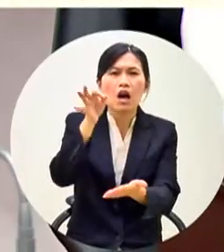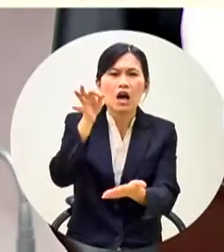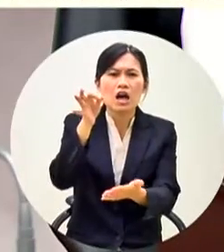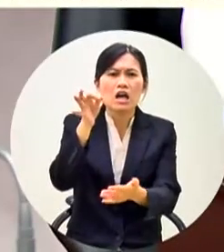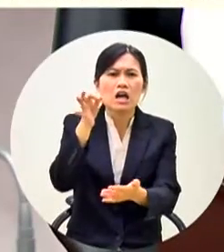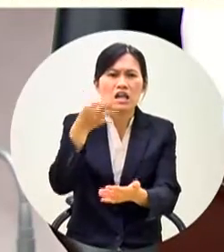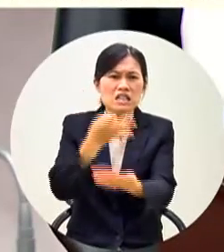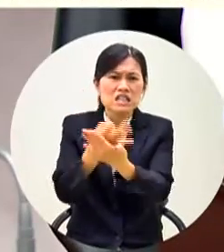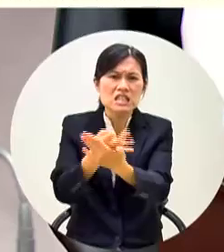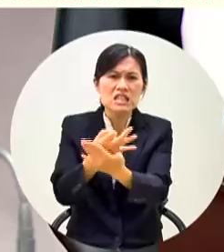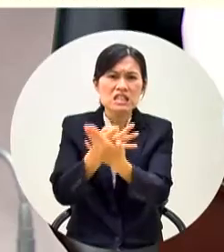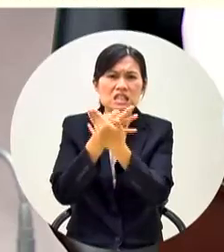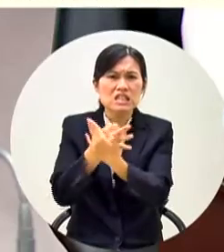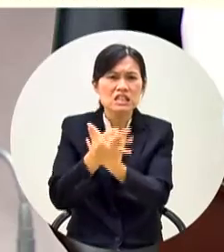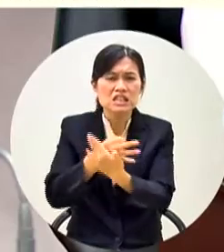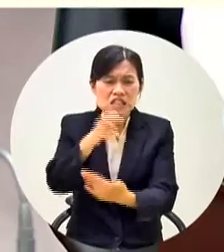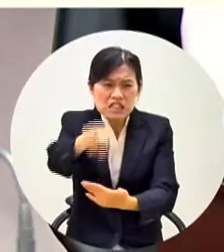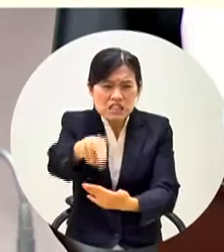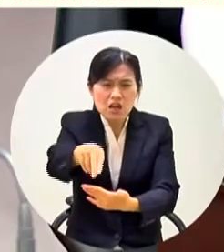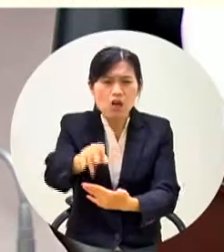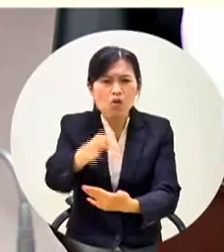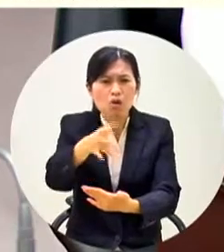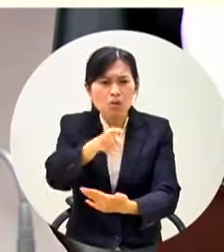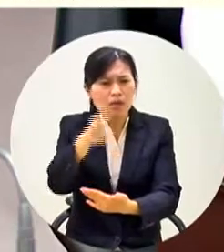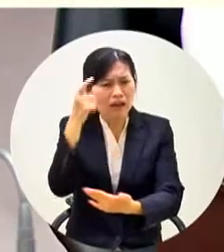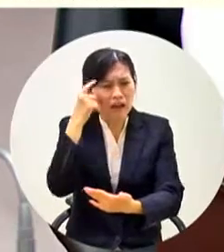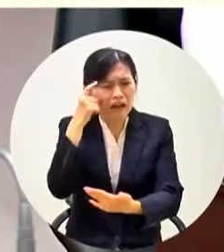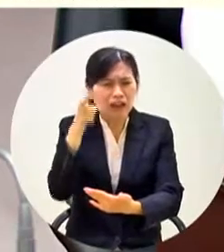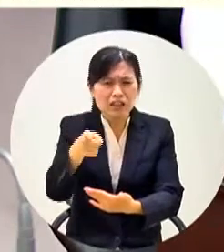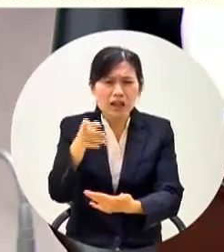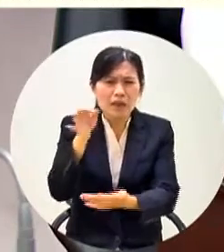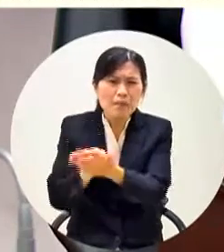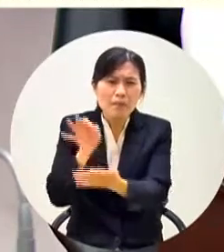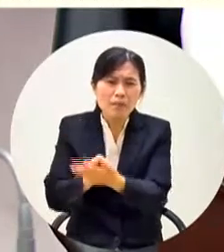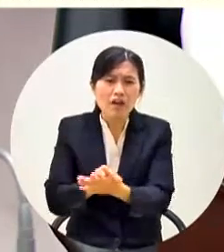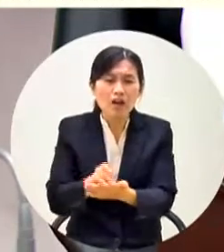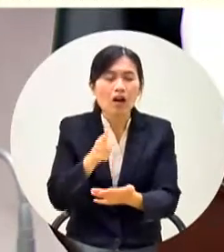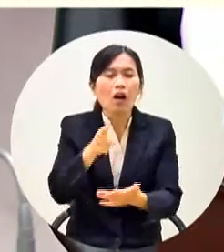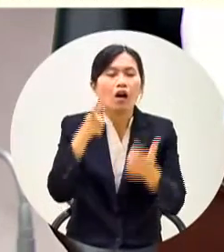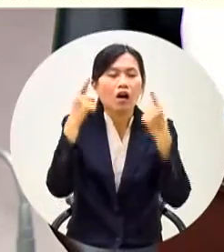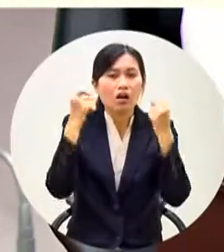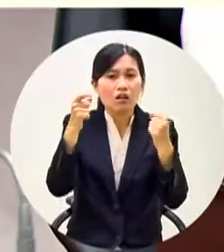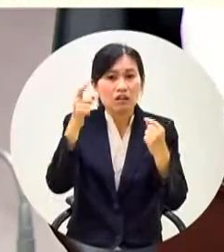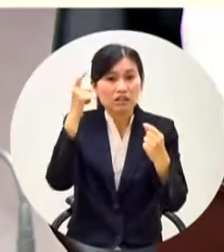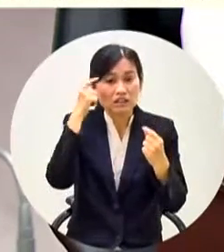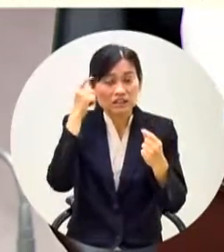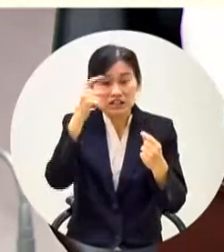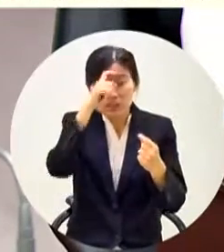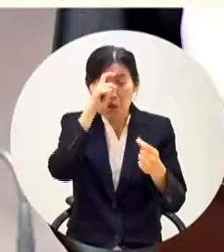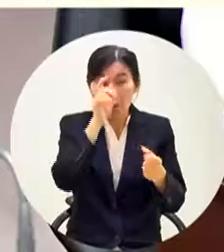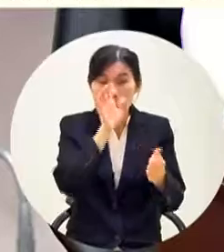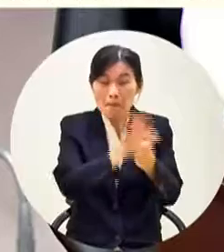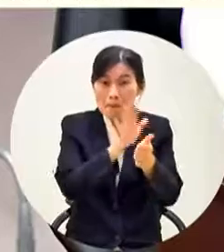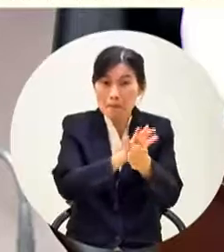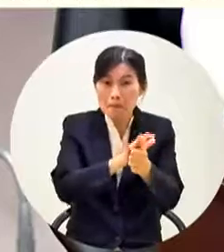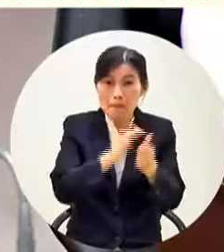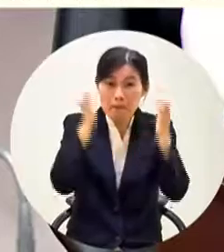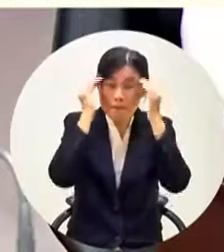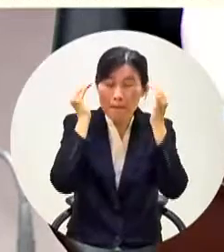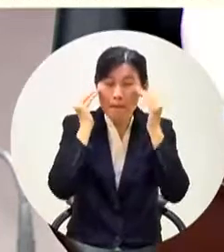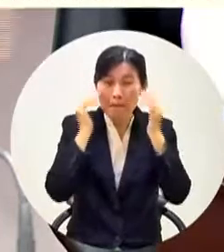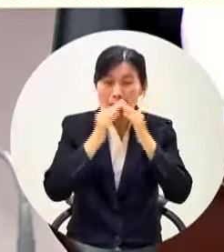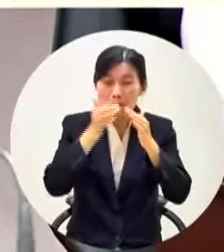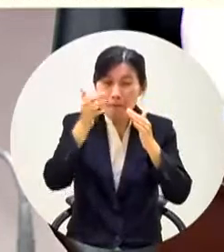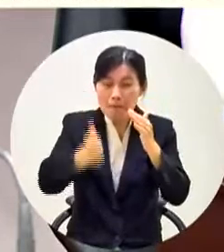你們怎麼沒有想到以量自駕的概念呢我來就是要援救韓市長的政見就對了所以只要我就爭爭了